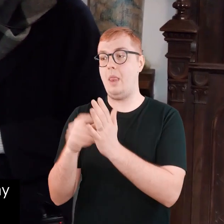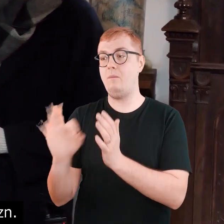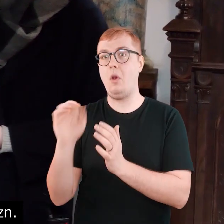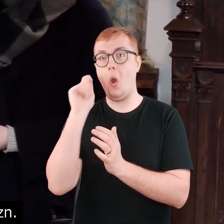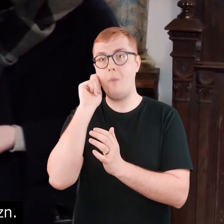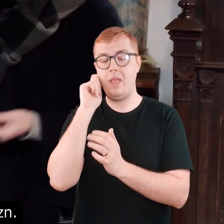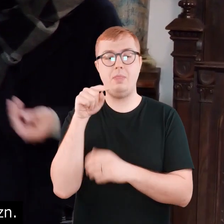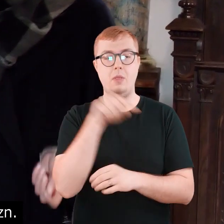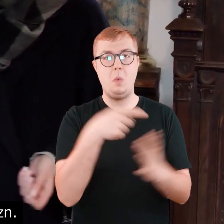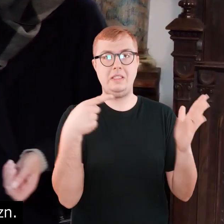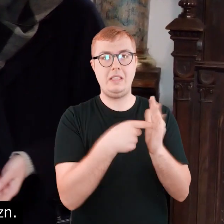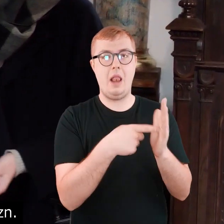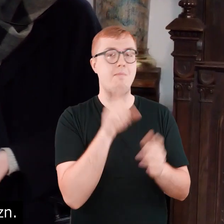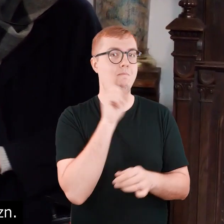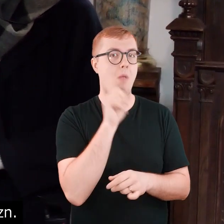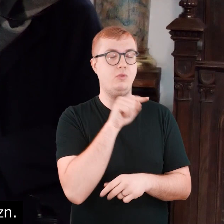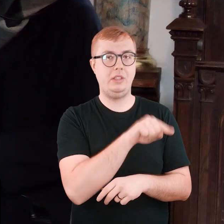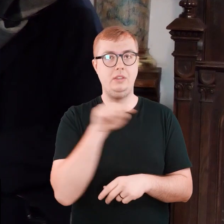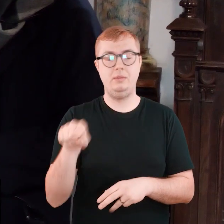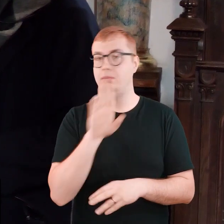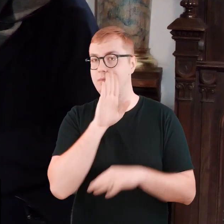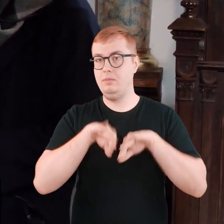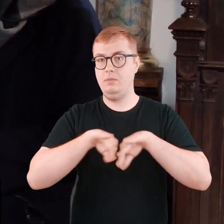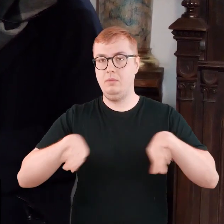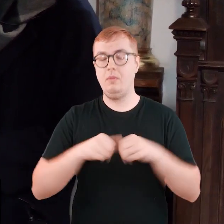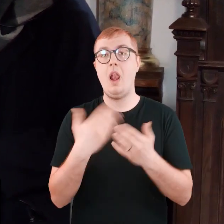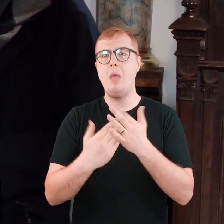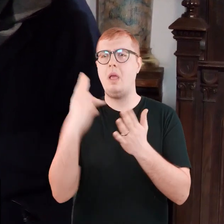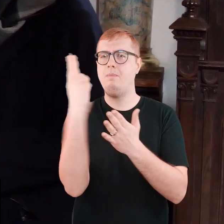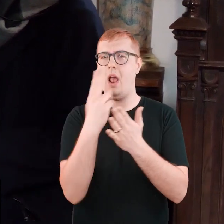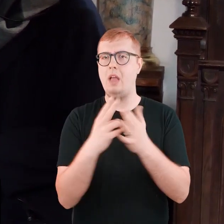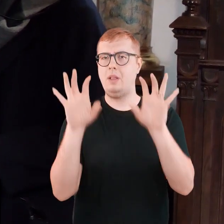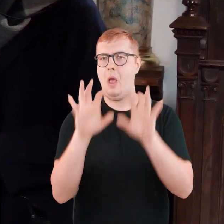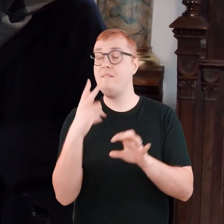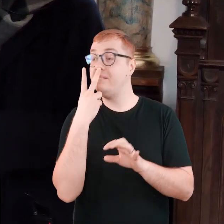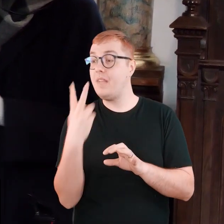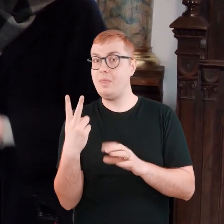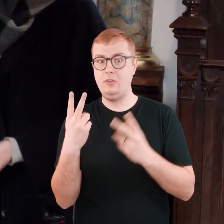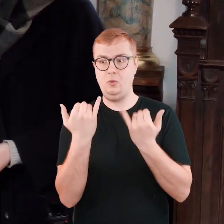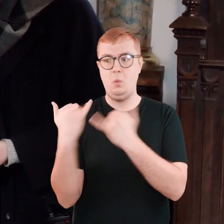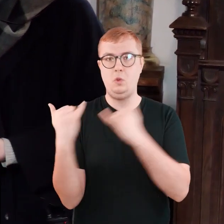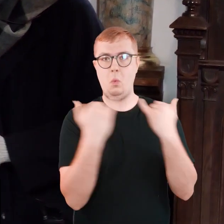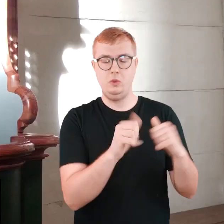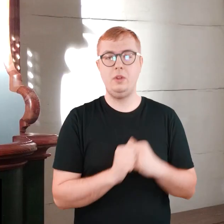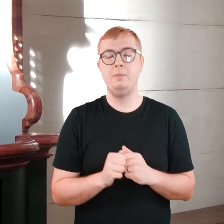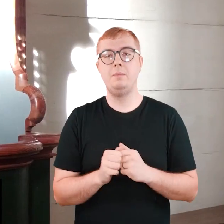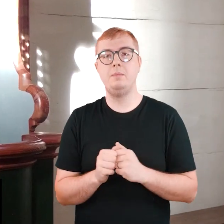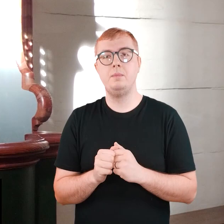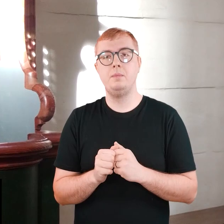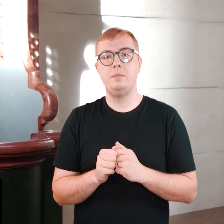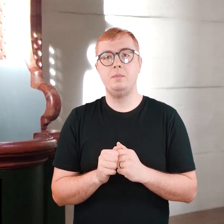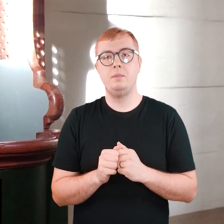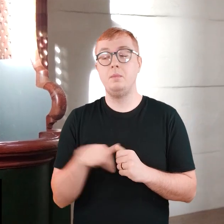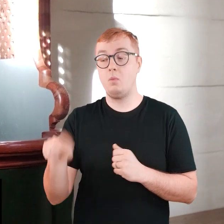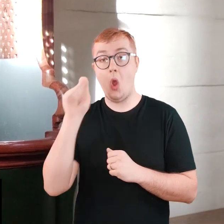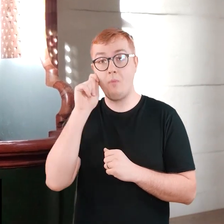kobiet, a drugi do spowiadania mężczyzn. Dlatego dekoracja malarska różni się od siebie. Część